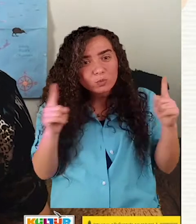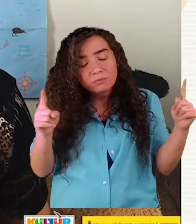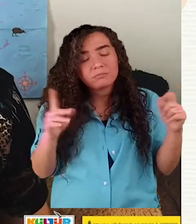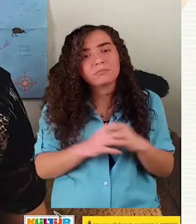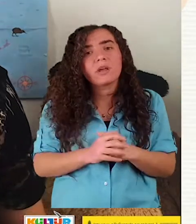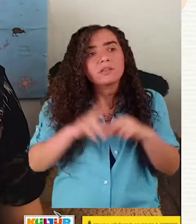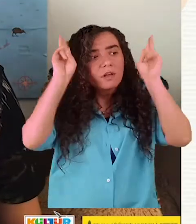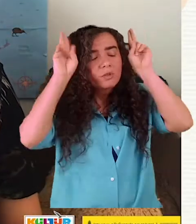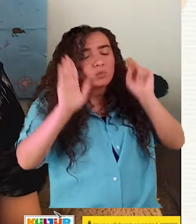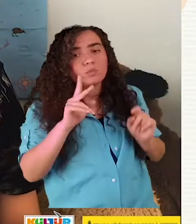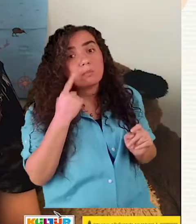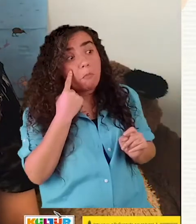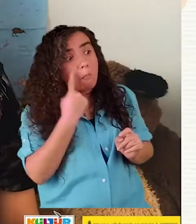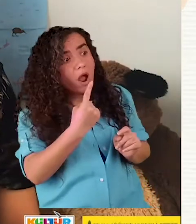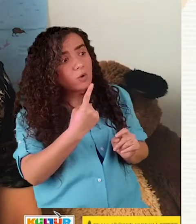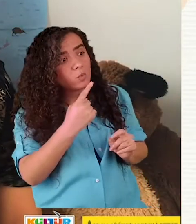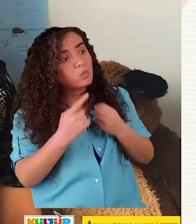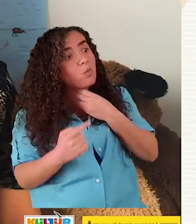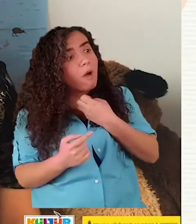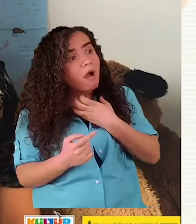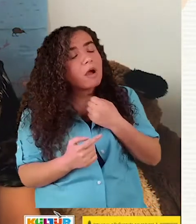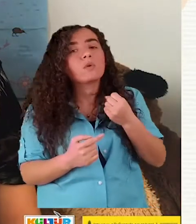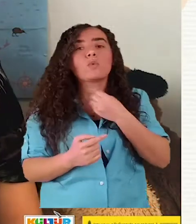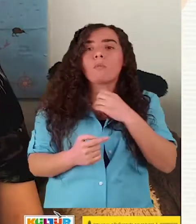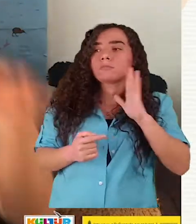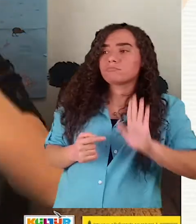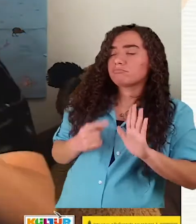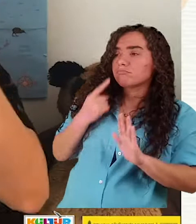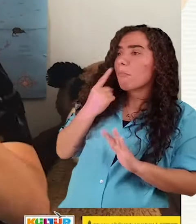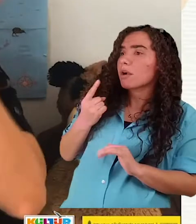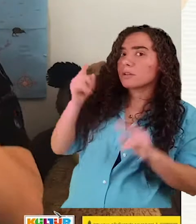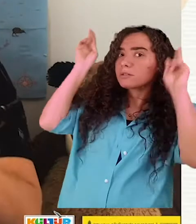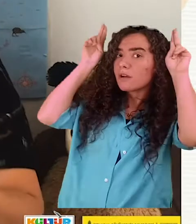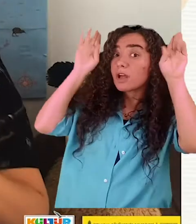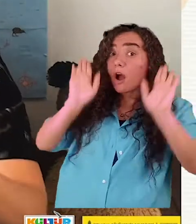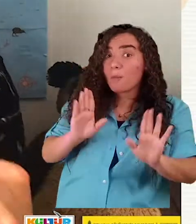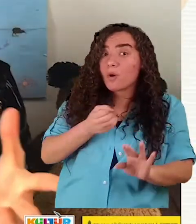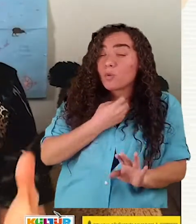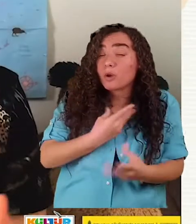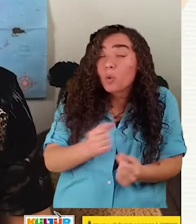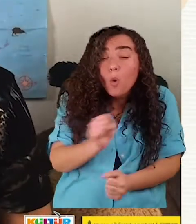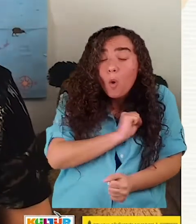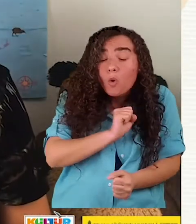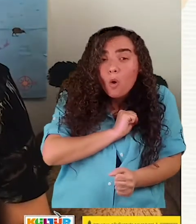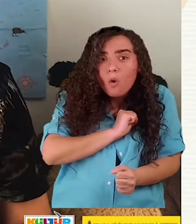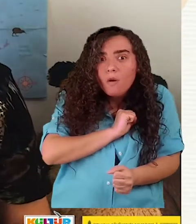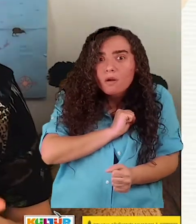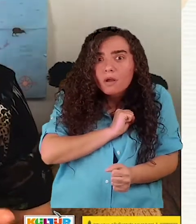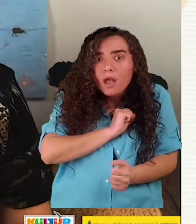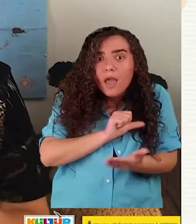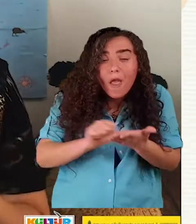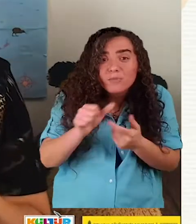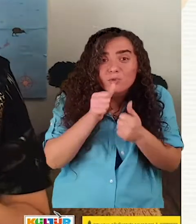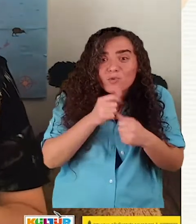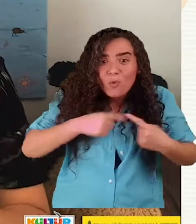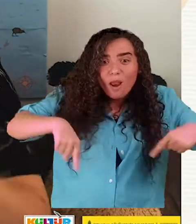Ama kurbağalar öyle korkmuşlar ki, Arka arkaya, arka arkaya göle atlamışlar. Hepsi